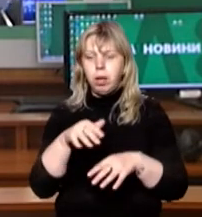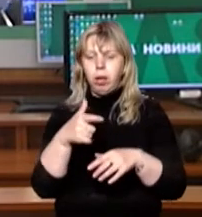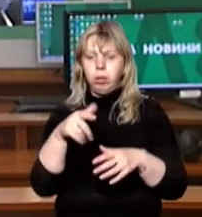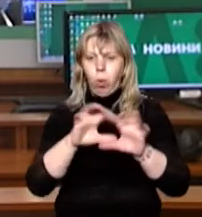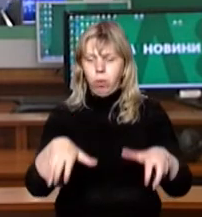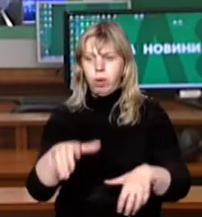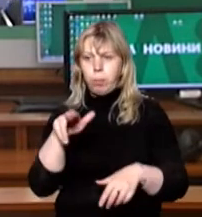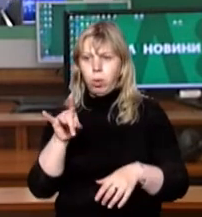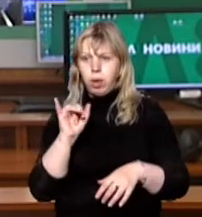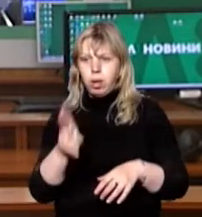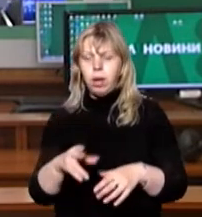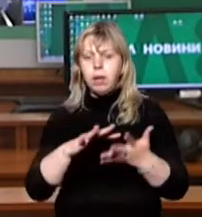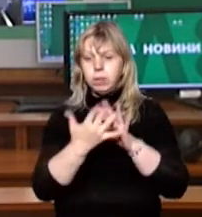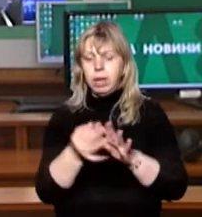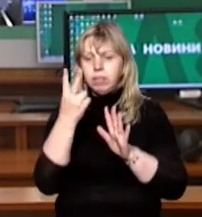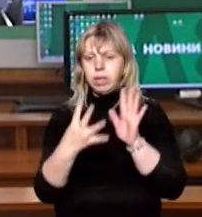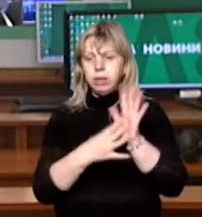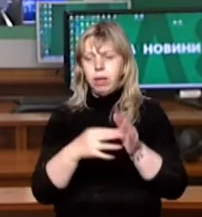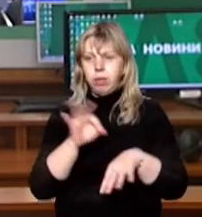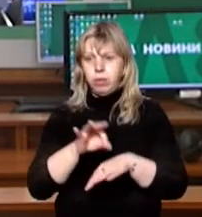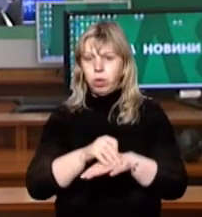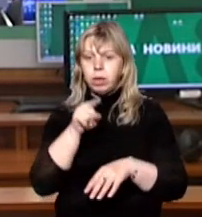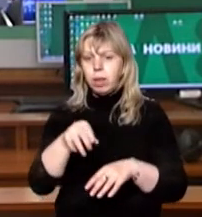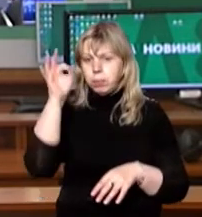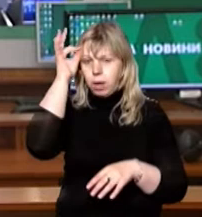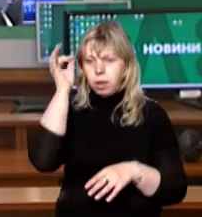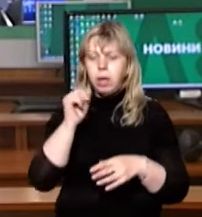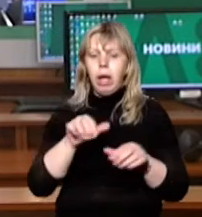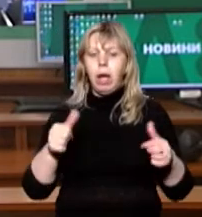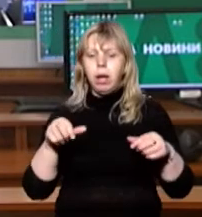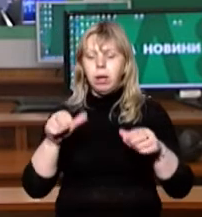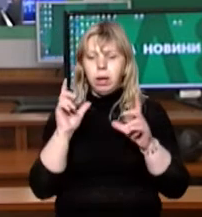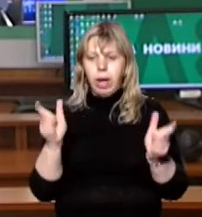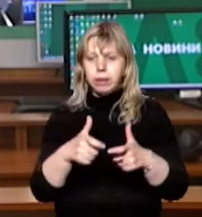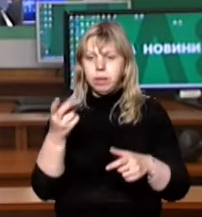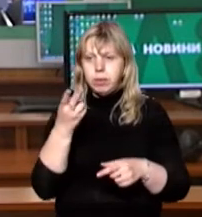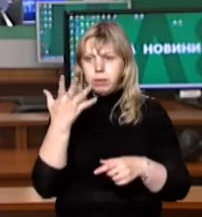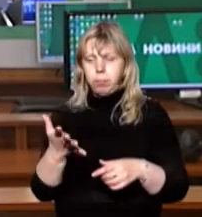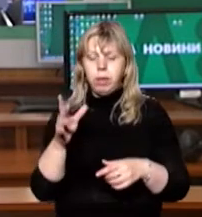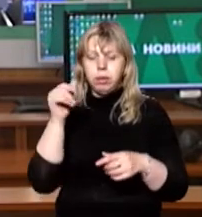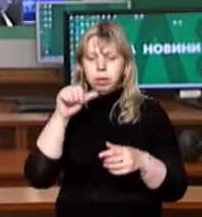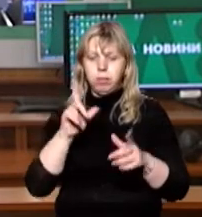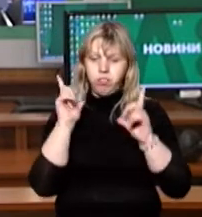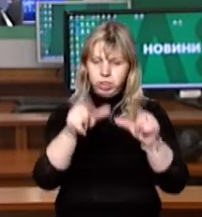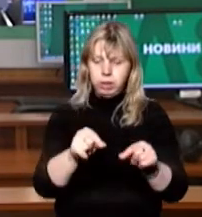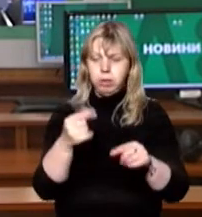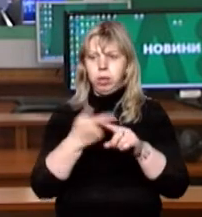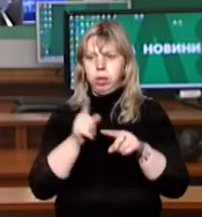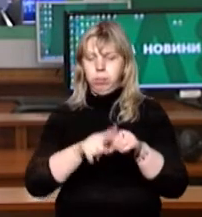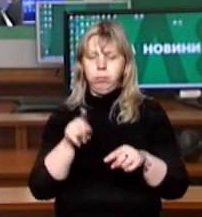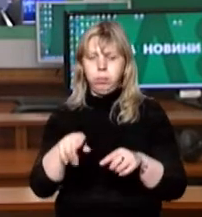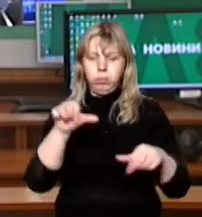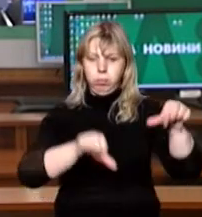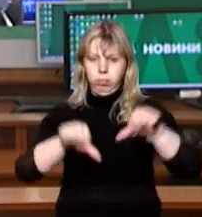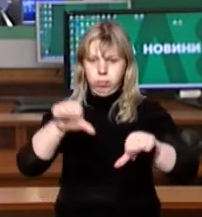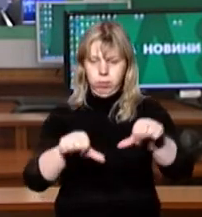Погоріляк. Наразі в селі 29 хворих. Там, нагадую, діє карантин. 25 травня при в'їзді та виїзді також встановили